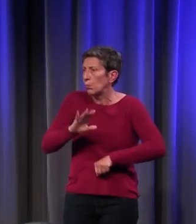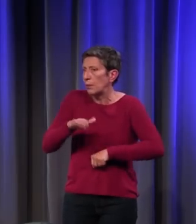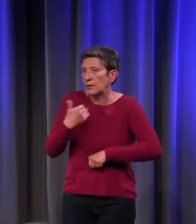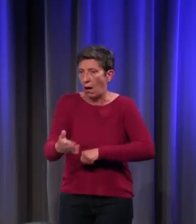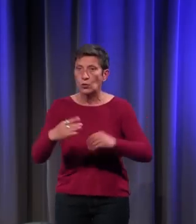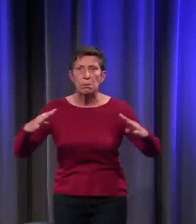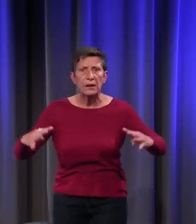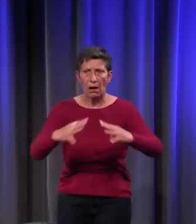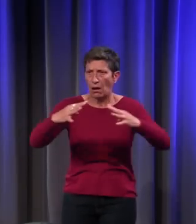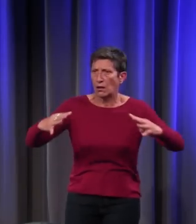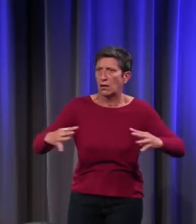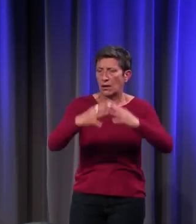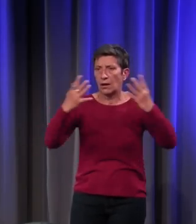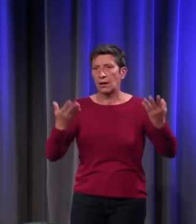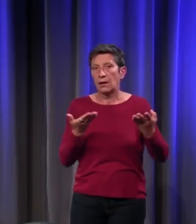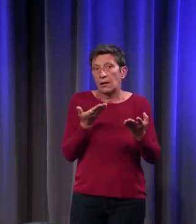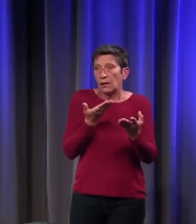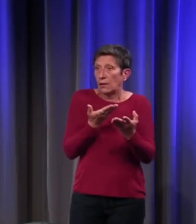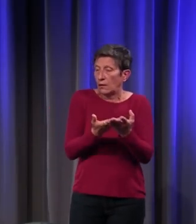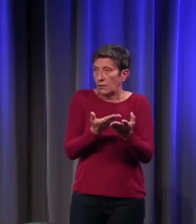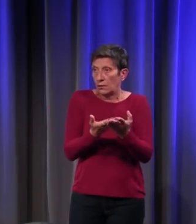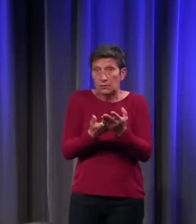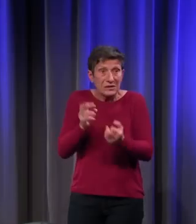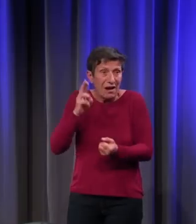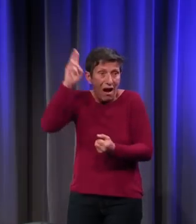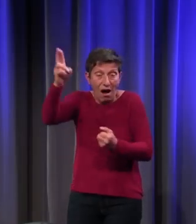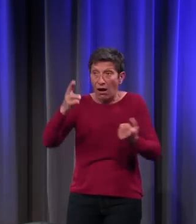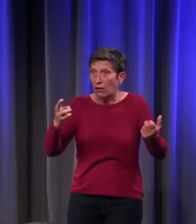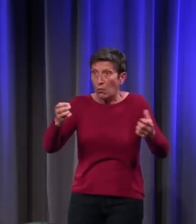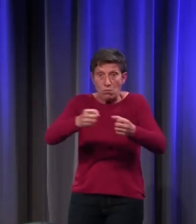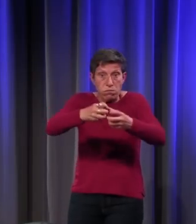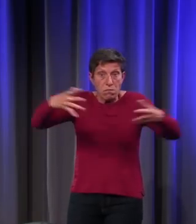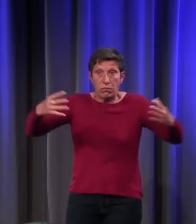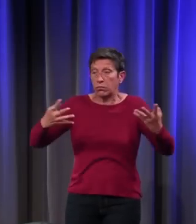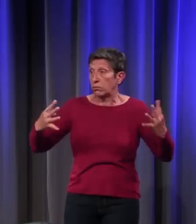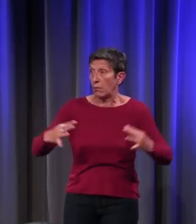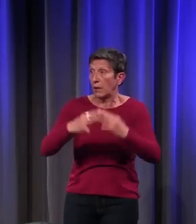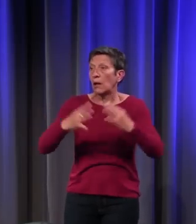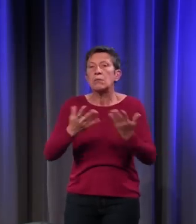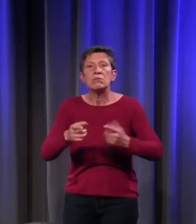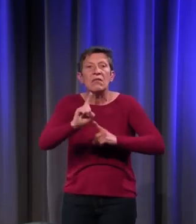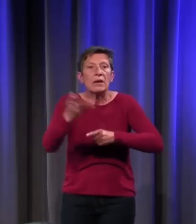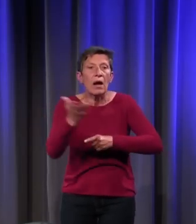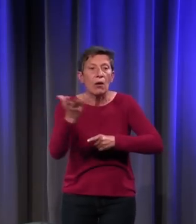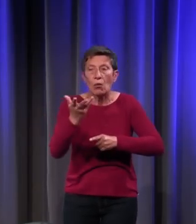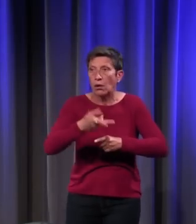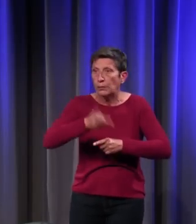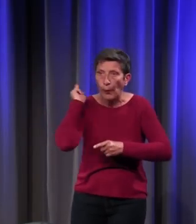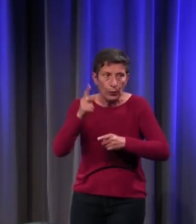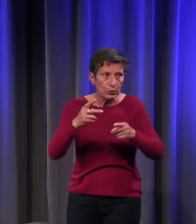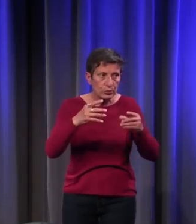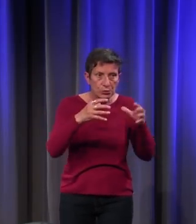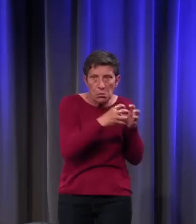batailles, les grandes batailles, sont extrêmement rares. La guerre, ce sont des combats d'escarmouche, d'embuscade,